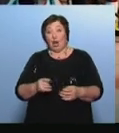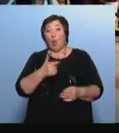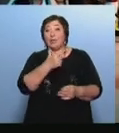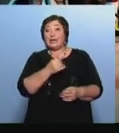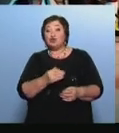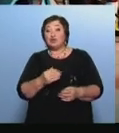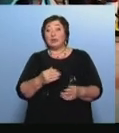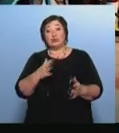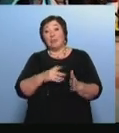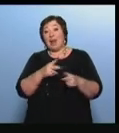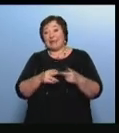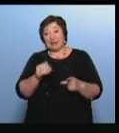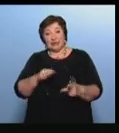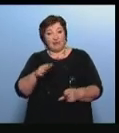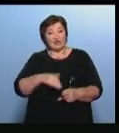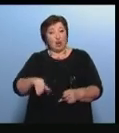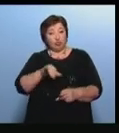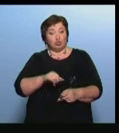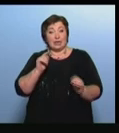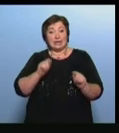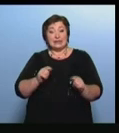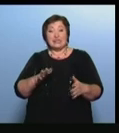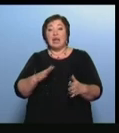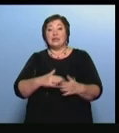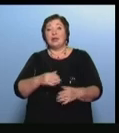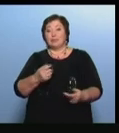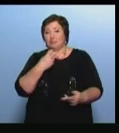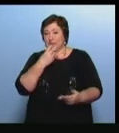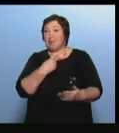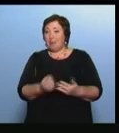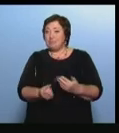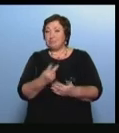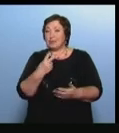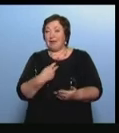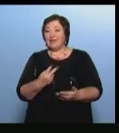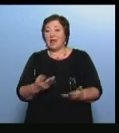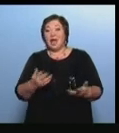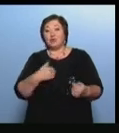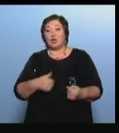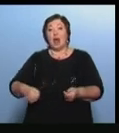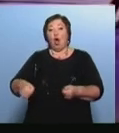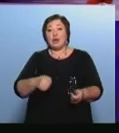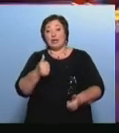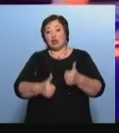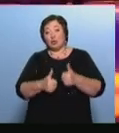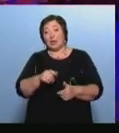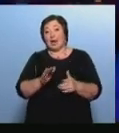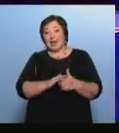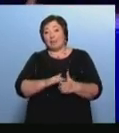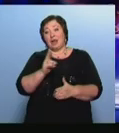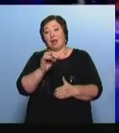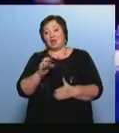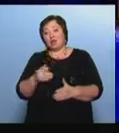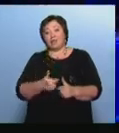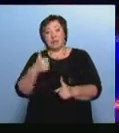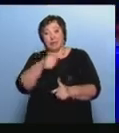юных хоккеистов со всей Удмуртии Этой осенью есть возможность себя проявить В республике стартовал новый сезон хоккейного турнира имени Калашникова В этом году